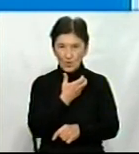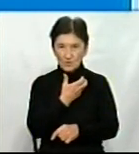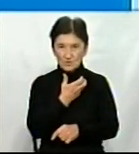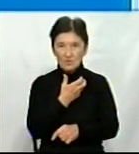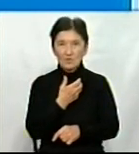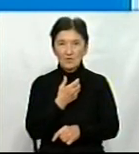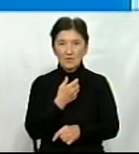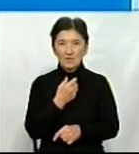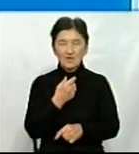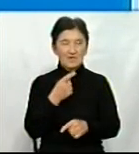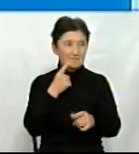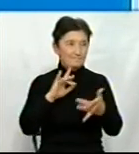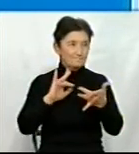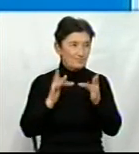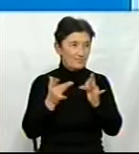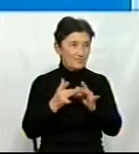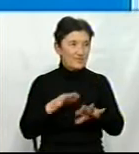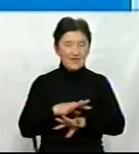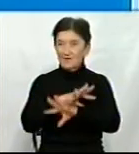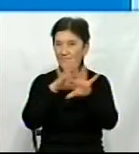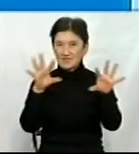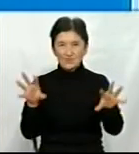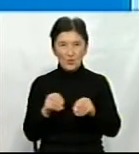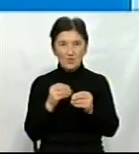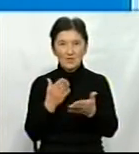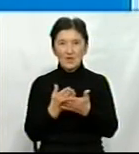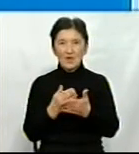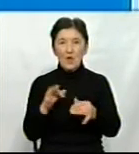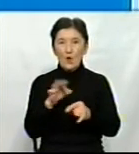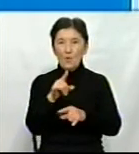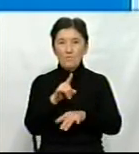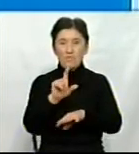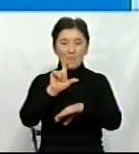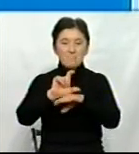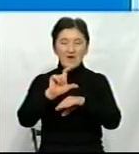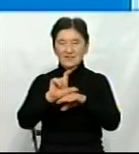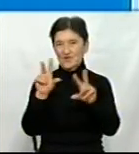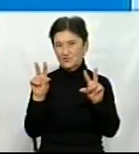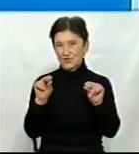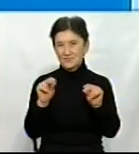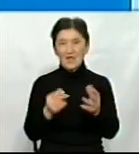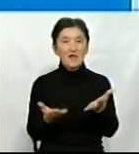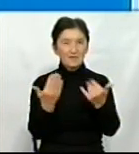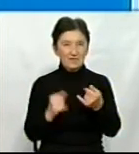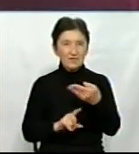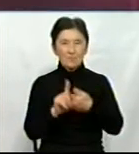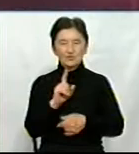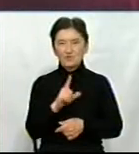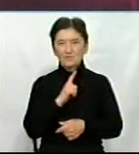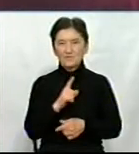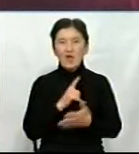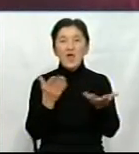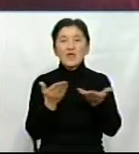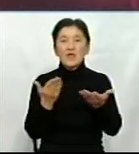тому що в Фейсбуці скрізь є інформація про банку «Щася». Тому, мабуть, все-таки давайте почнемо з вас. Яким був для вас